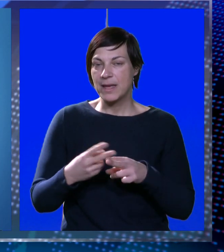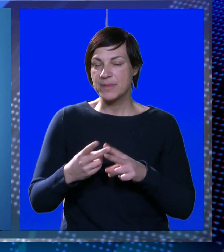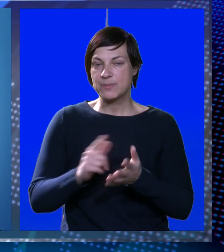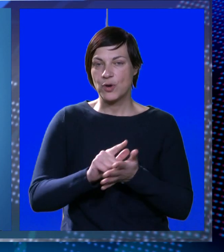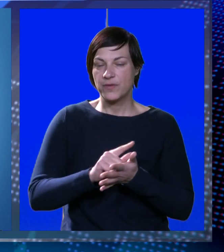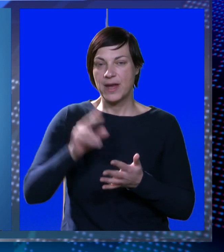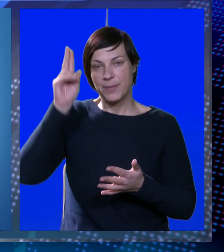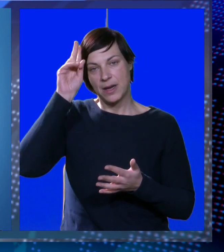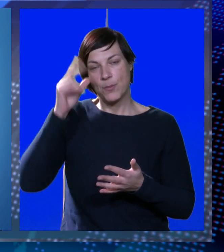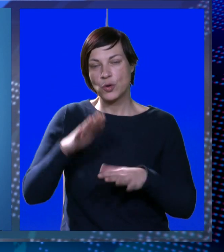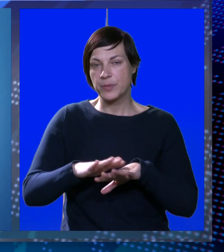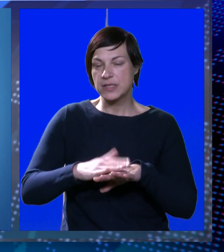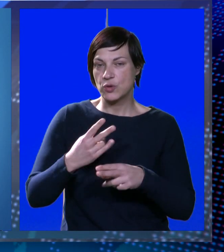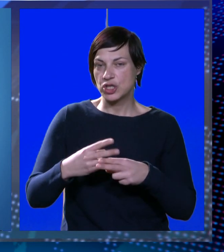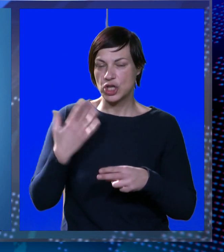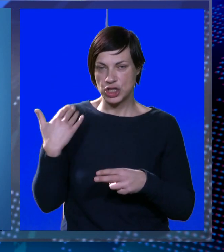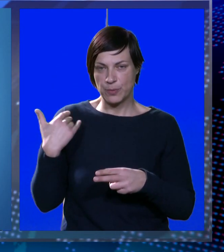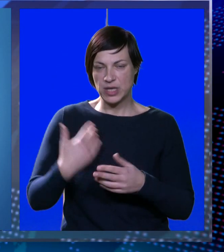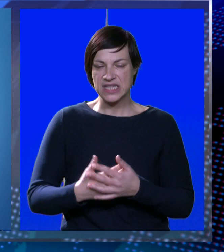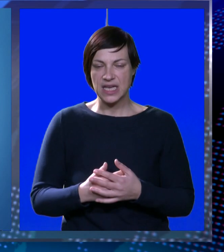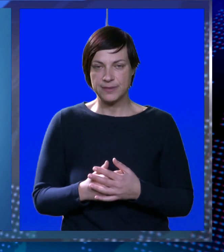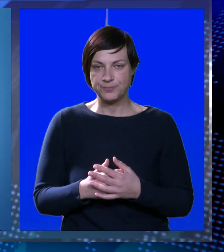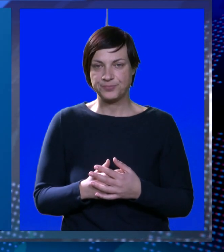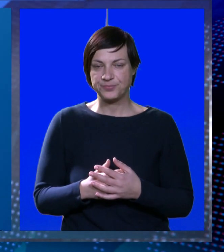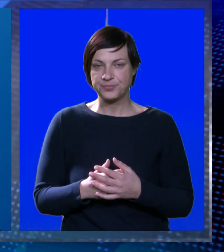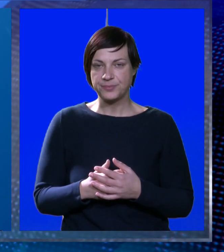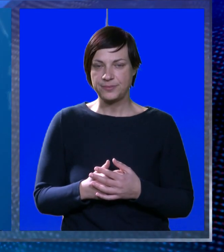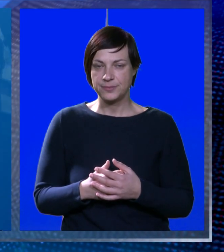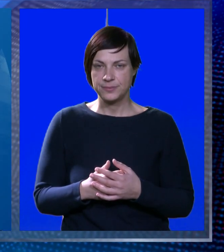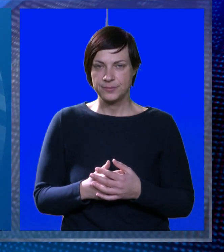gobe uzrakovane vremenom moguće su i kod kroničnih bolesnika.